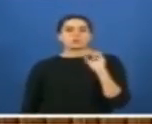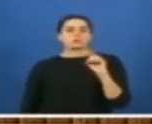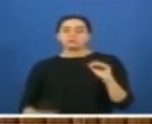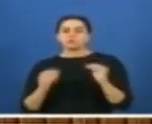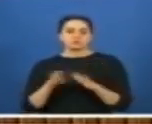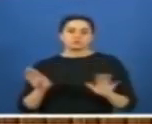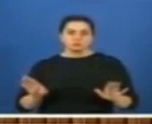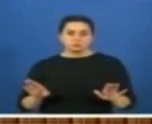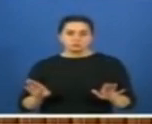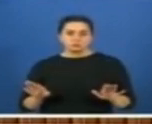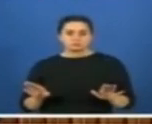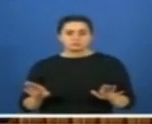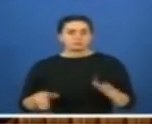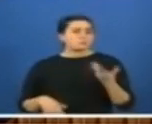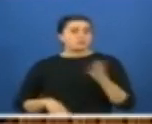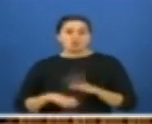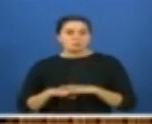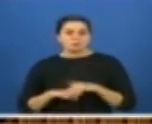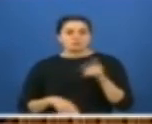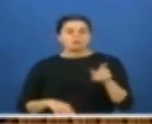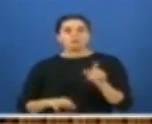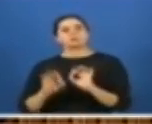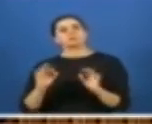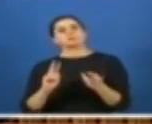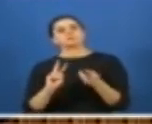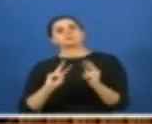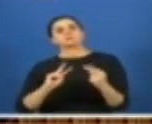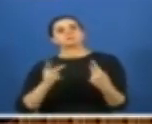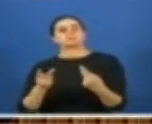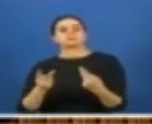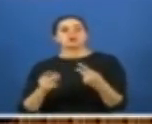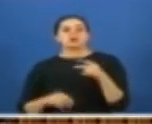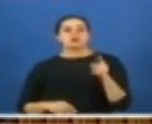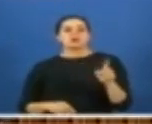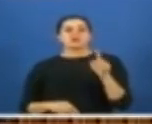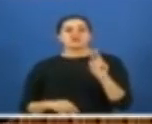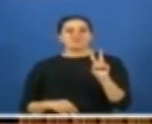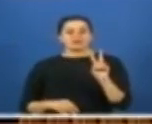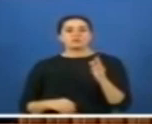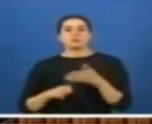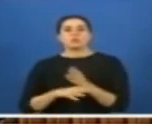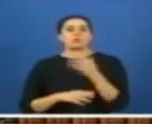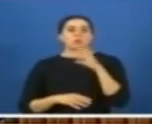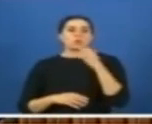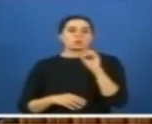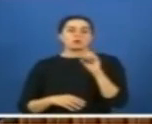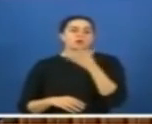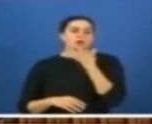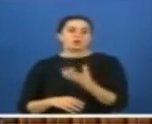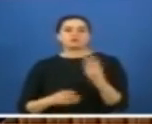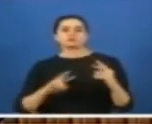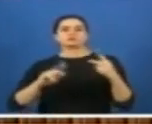olmaması lazım. Ne yaptılar? Tam tersine vekildi, asil olarak tayin ettiler.